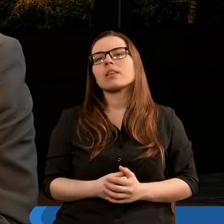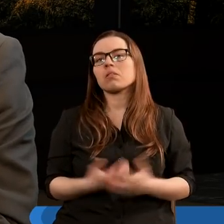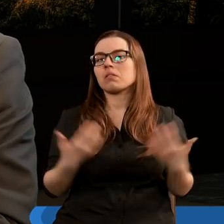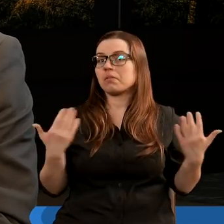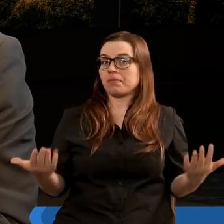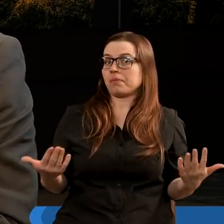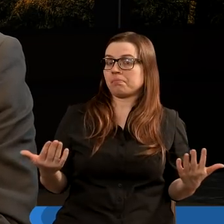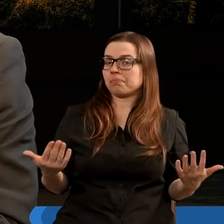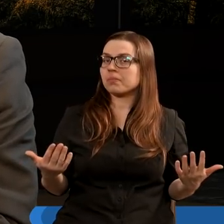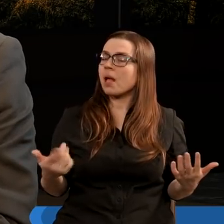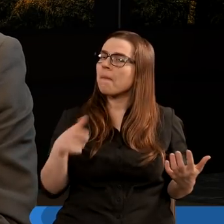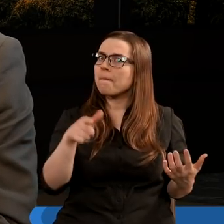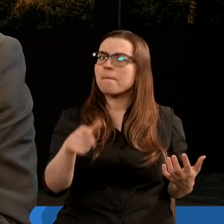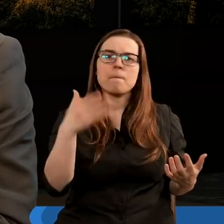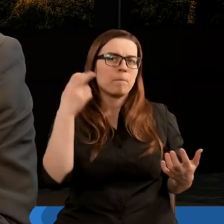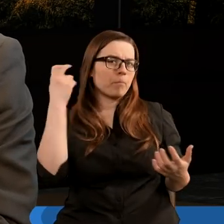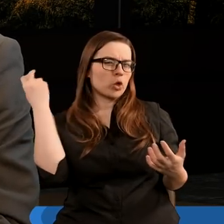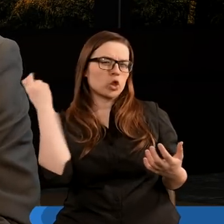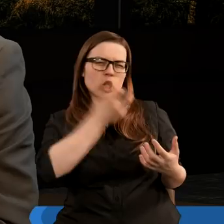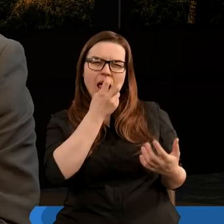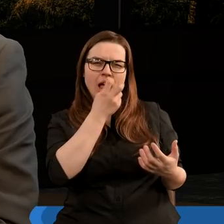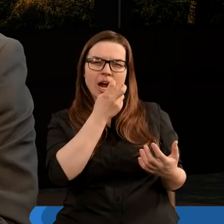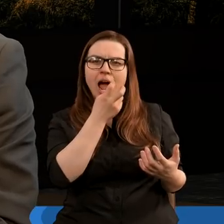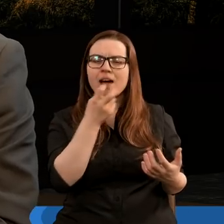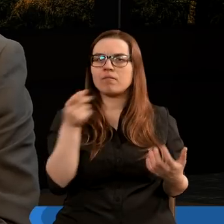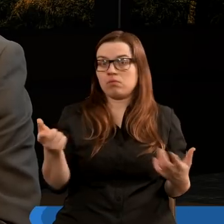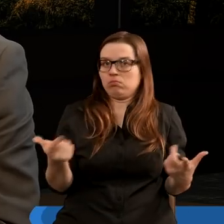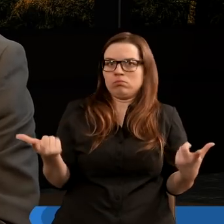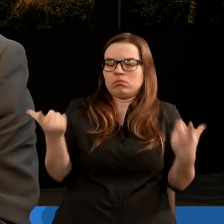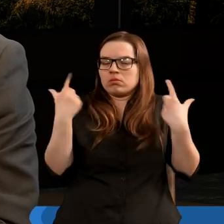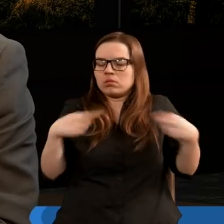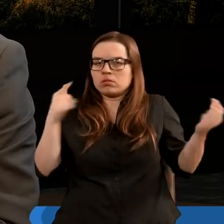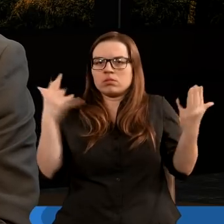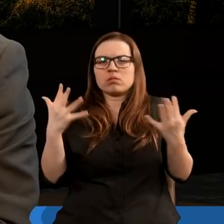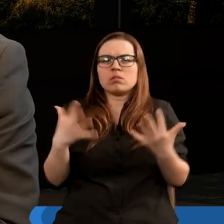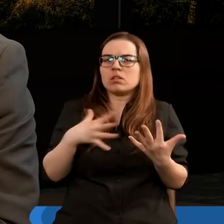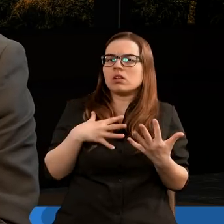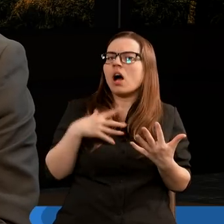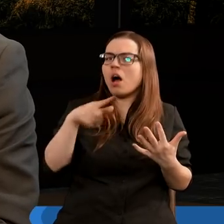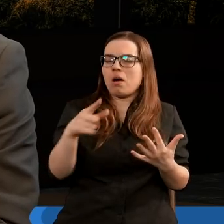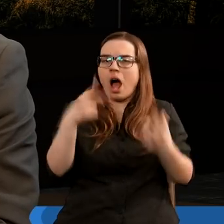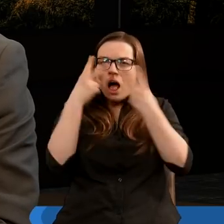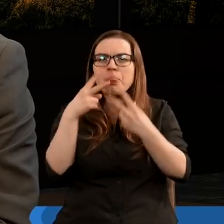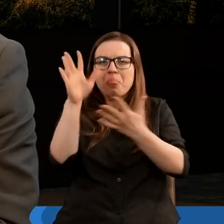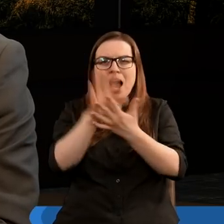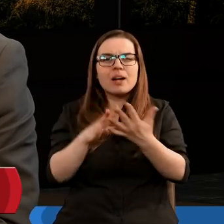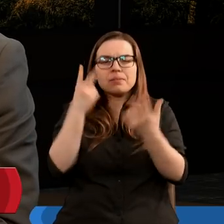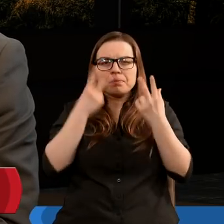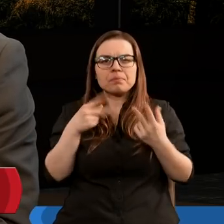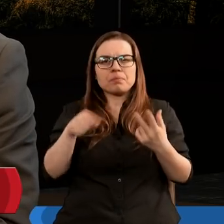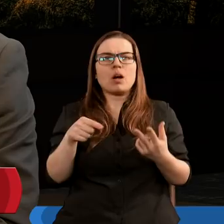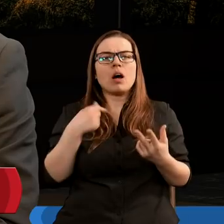Więc jest to bardzo ciekawe. Zaskoczyło mnie to, kiedy pierwszy raz przeczytałem ten tekst,